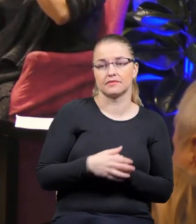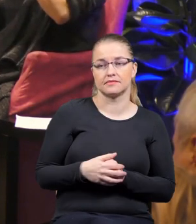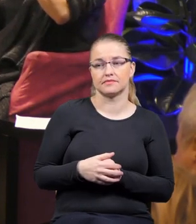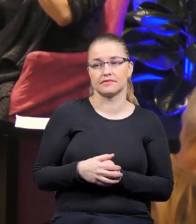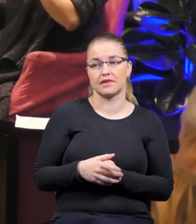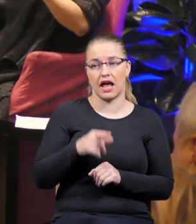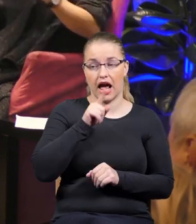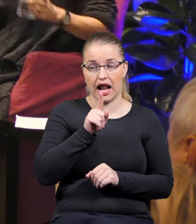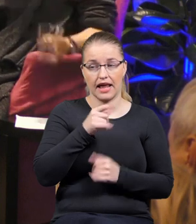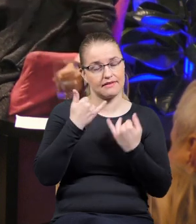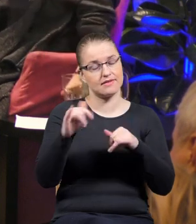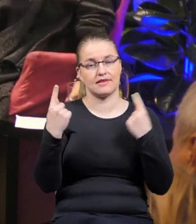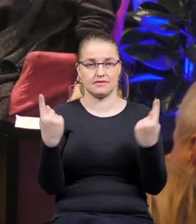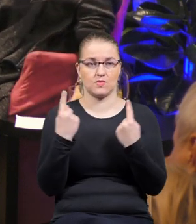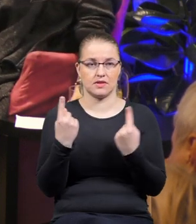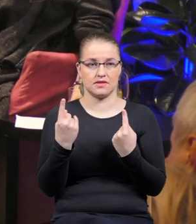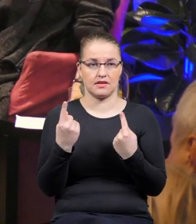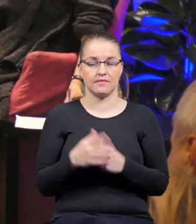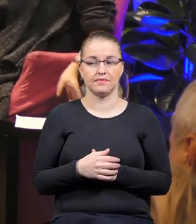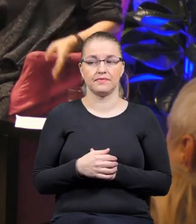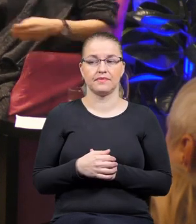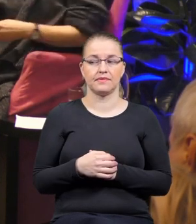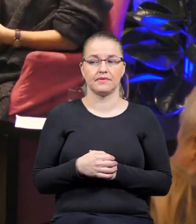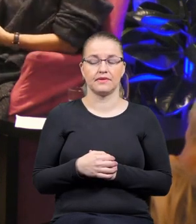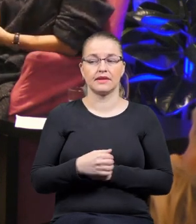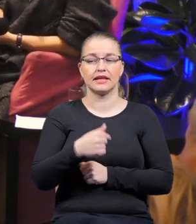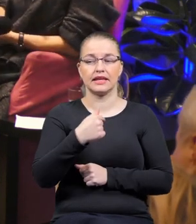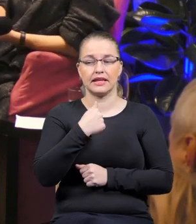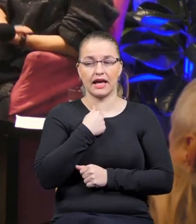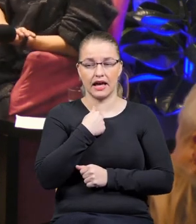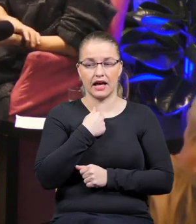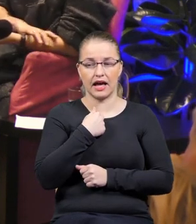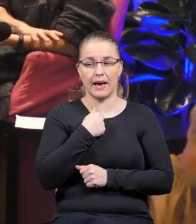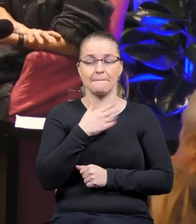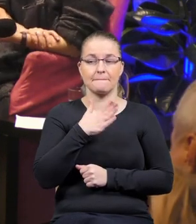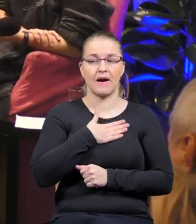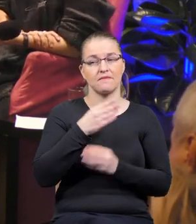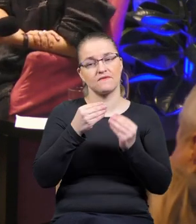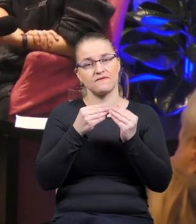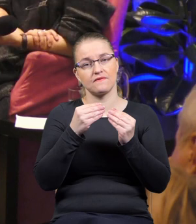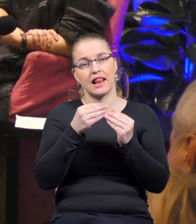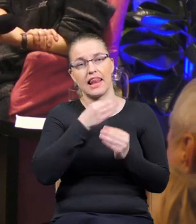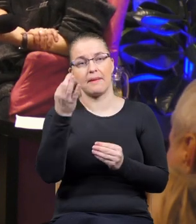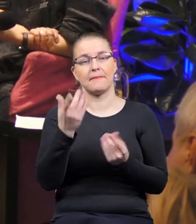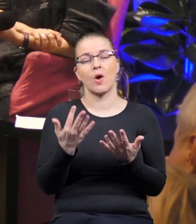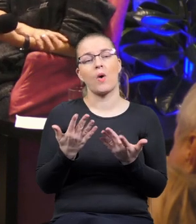ale jednak to jest inna sytuacja, ja jestem, ja pod tym względem mam o wiele łatwiej, myślę.